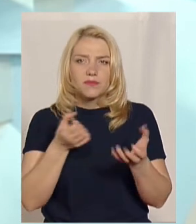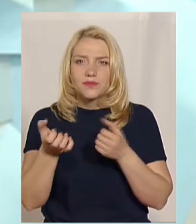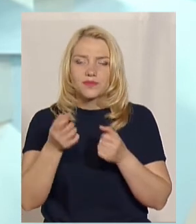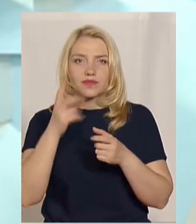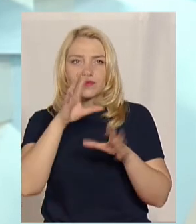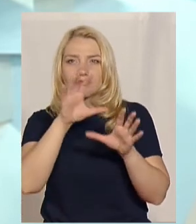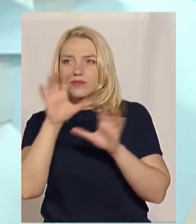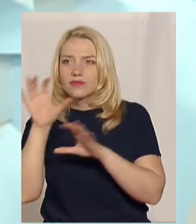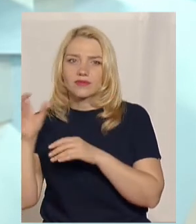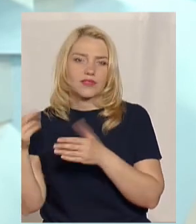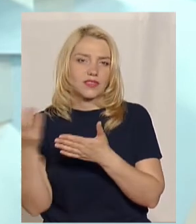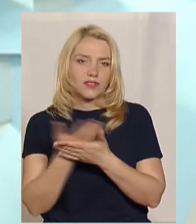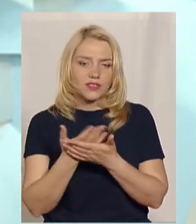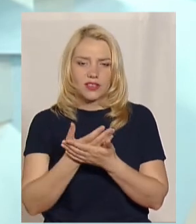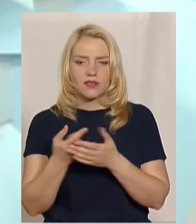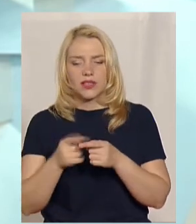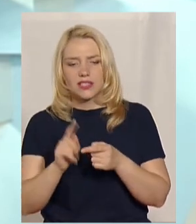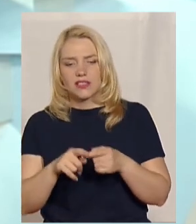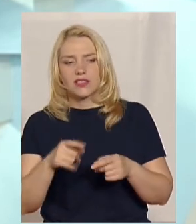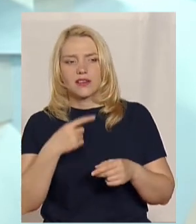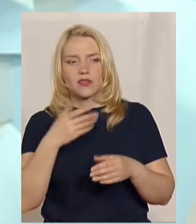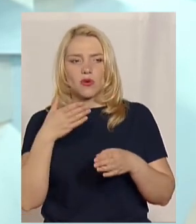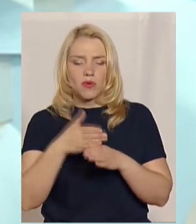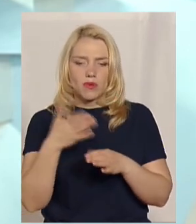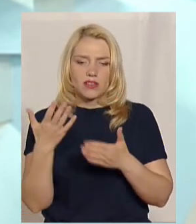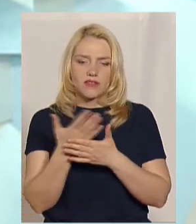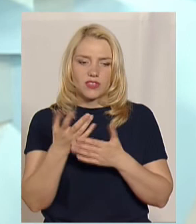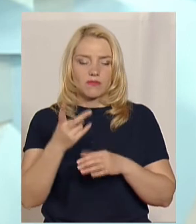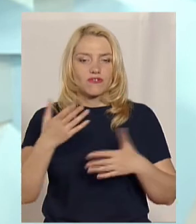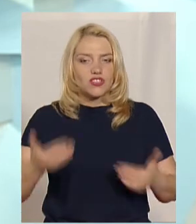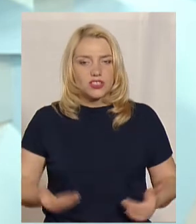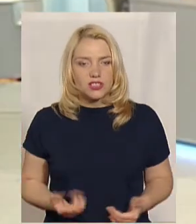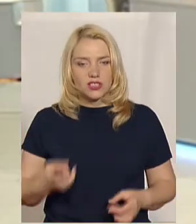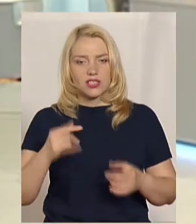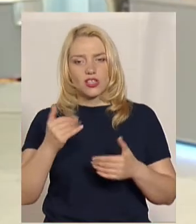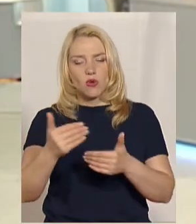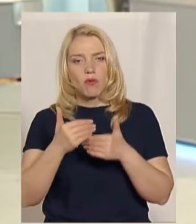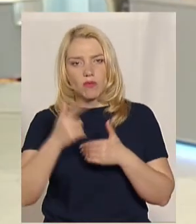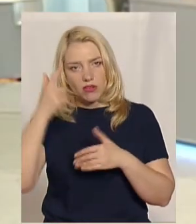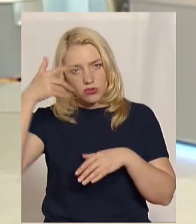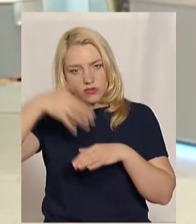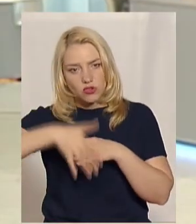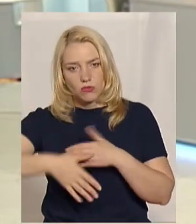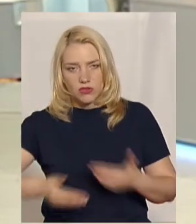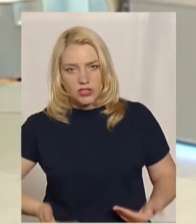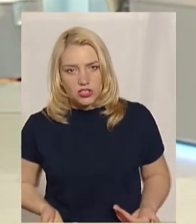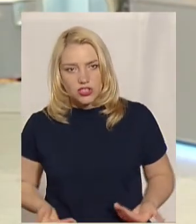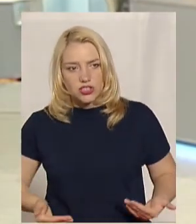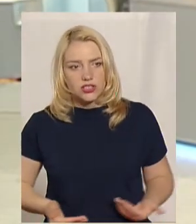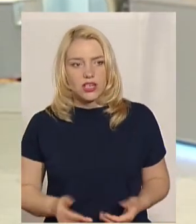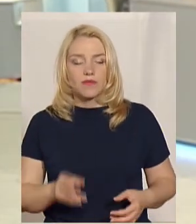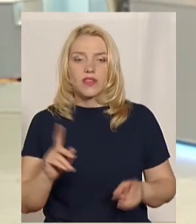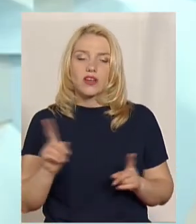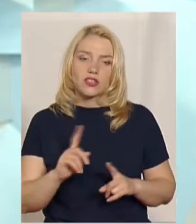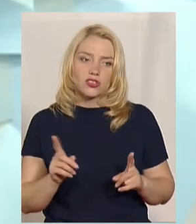Фільми розривають на цитати. Вони допомагають в житті і допомагають в усвідомленні якогось. А що хочуть, дивляться, українське кіно чи